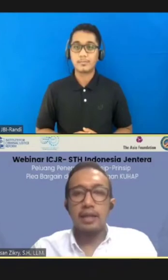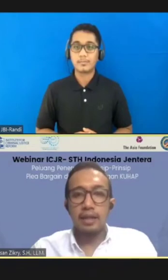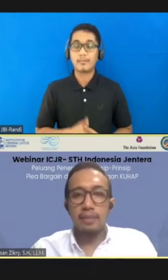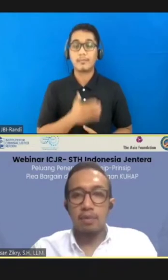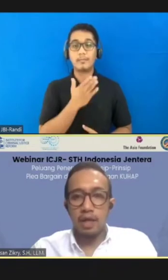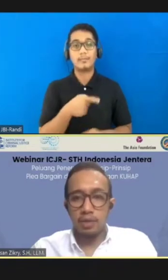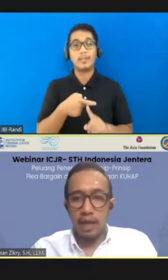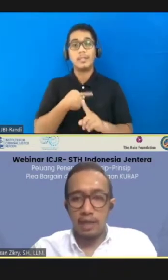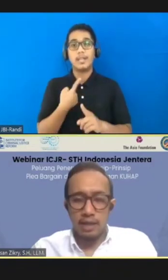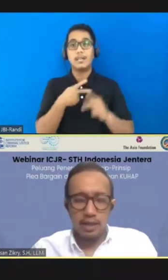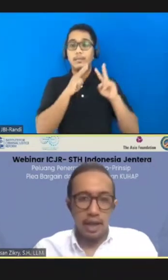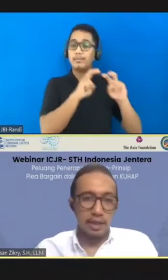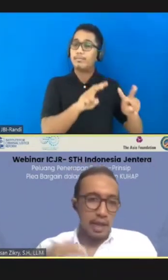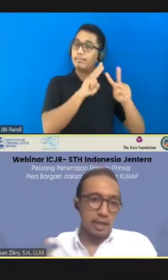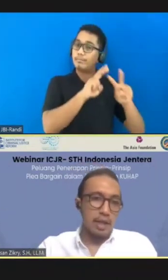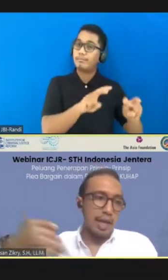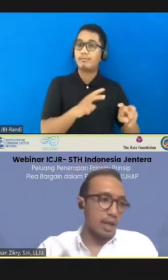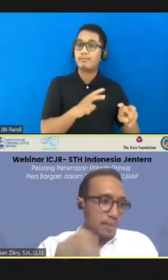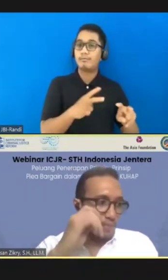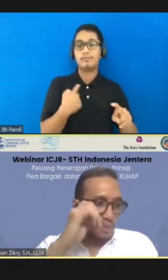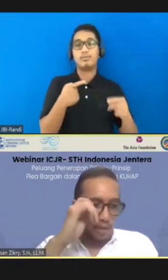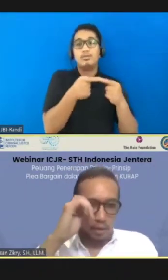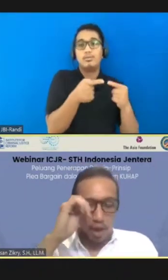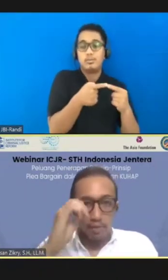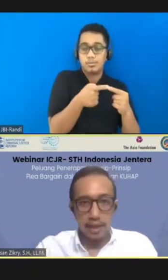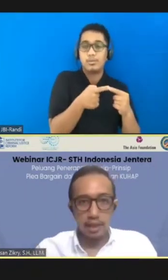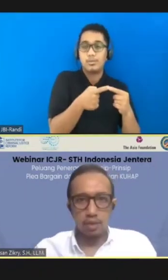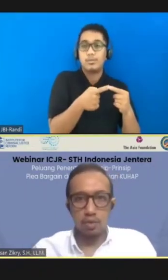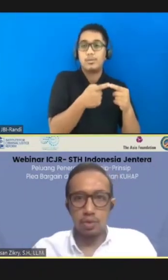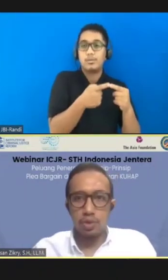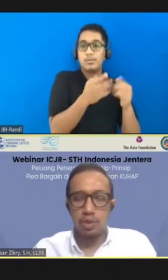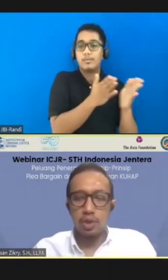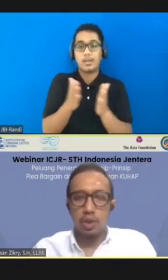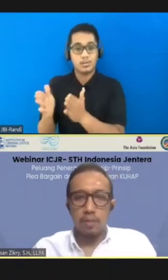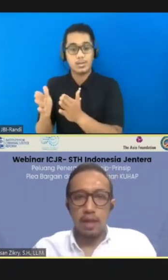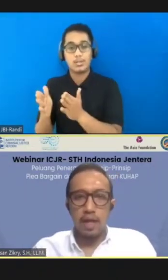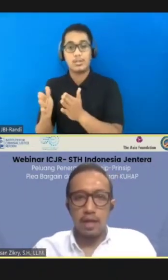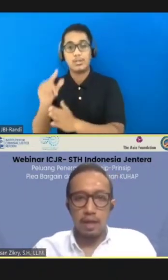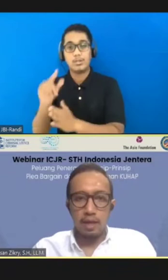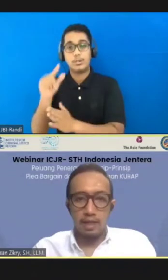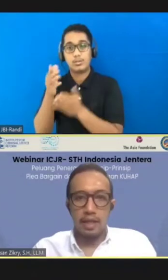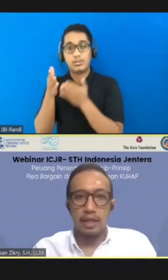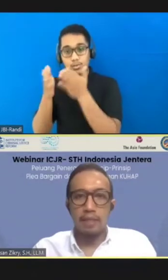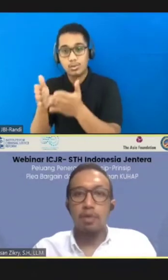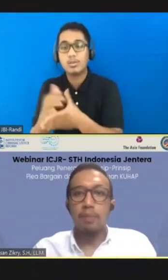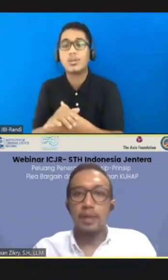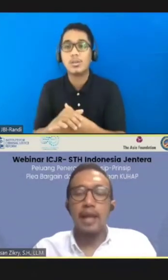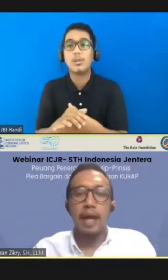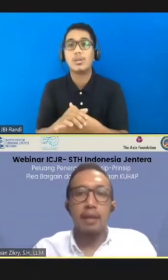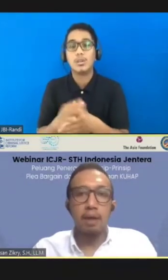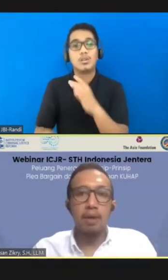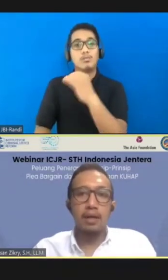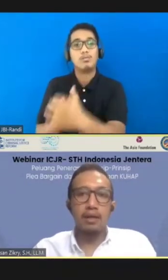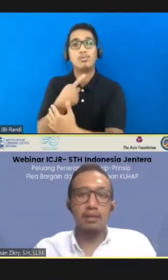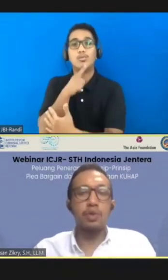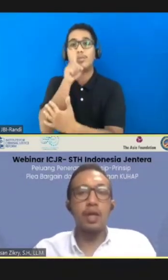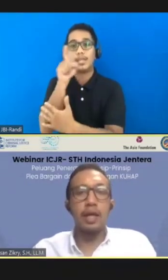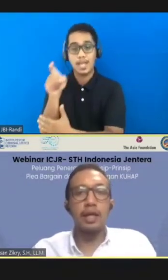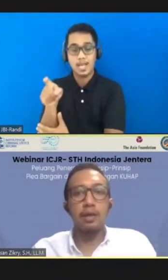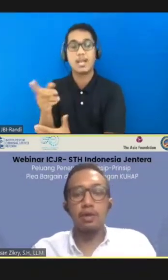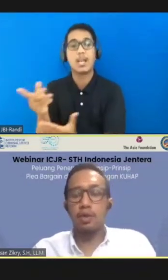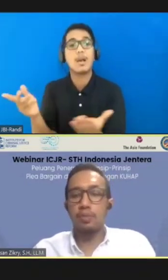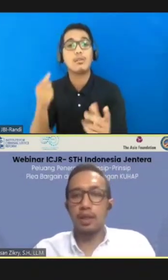dari temuan itu tadi, dikaitkan dengan pengaturan mengenai jalur khusus, maka jadi timbul pertanyaan, bahwa